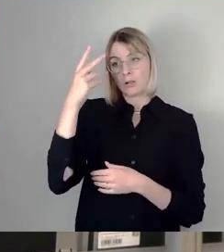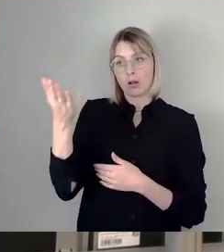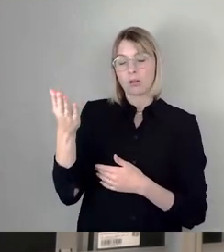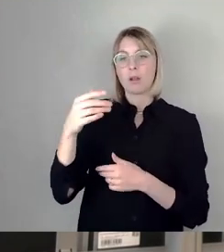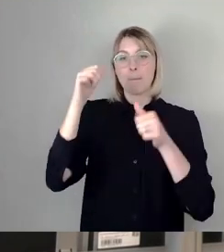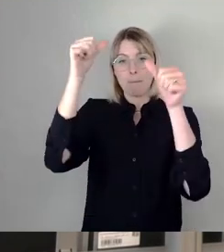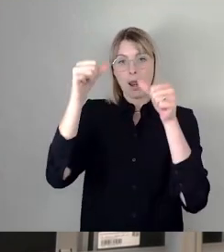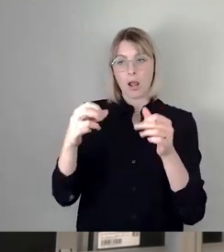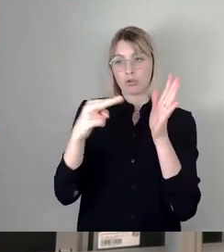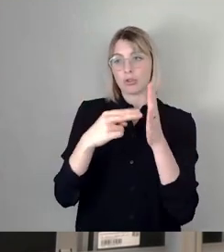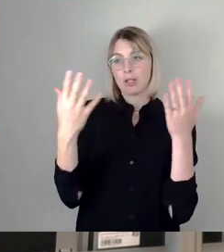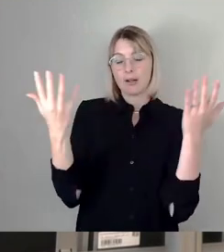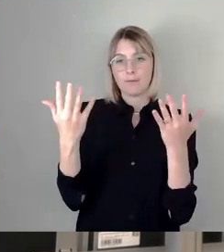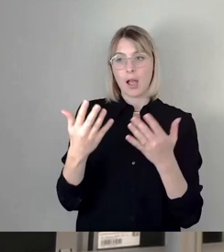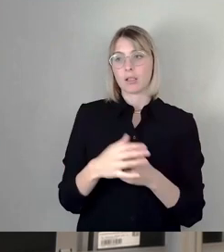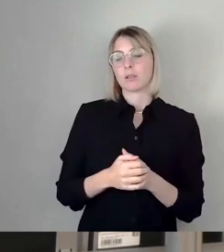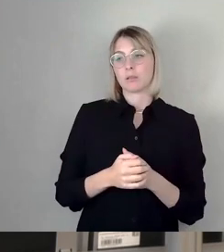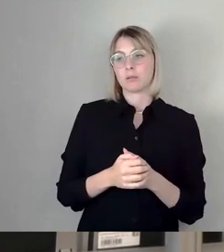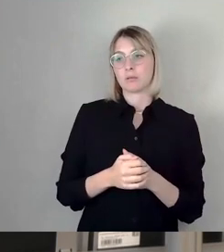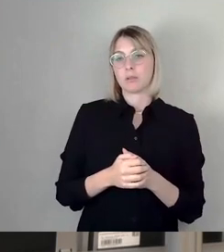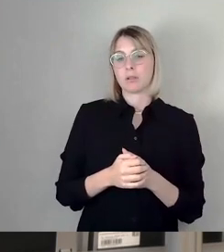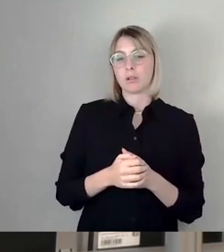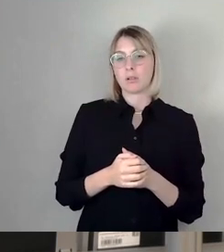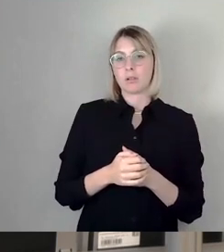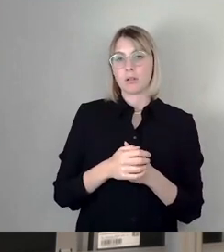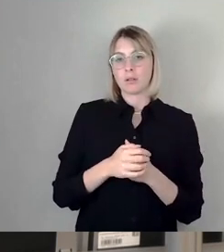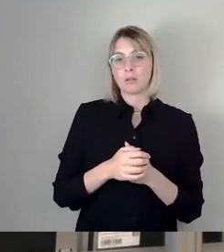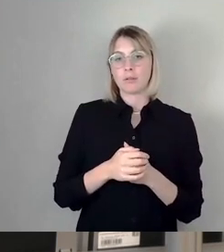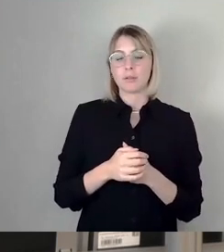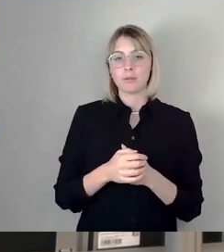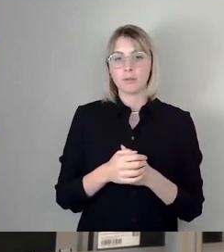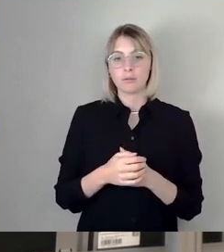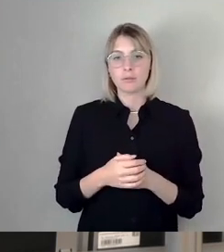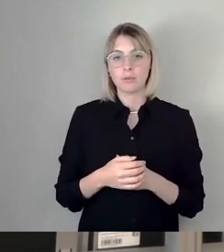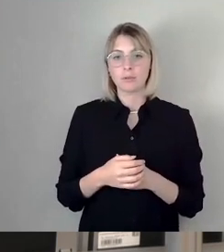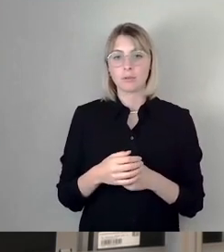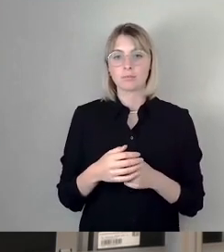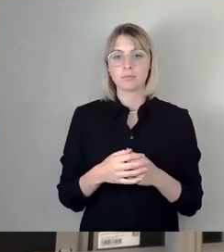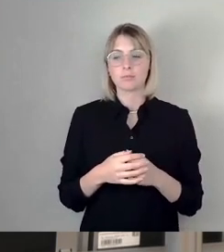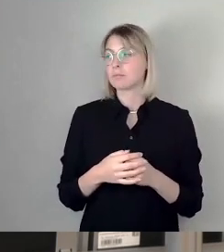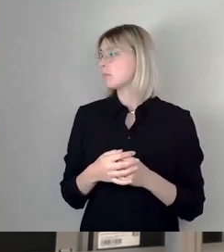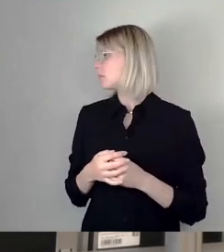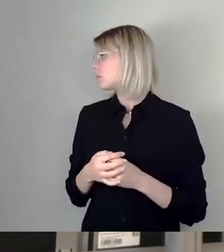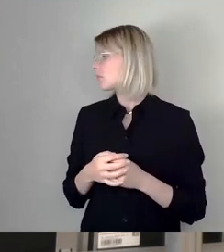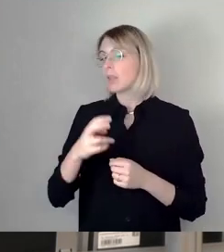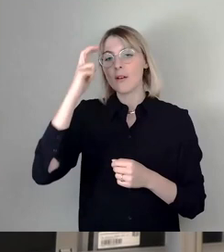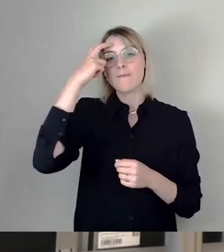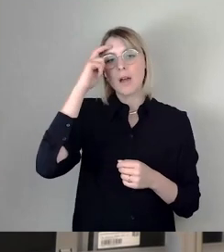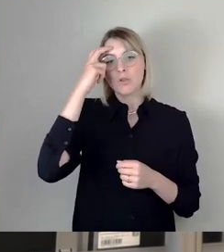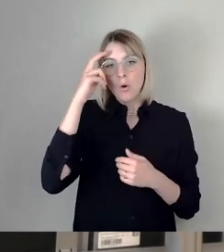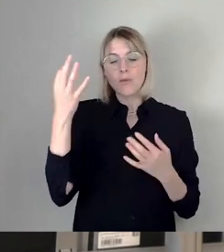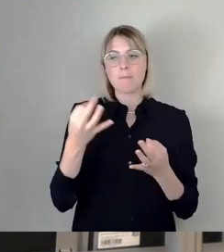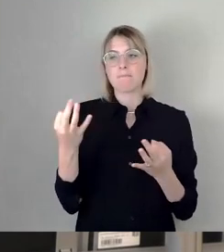Ja, Vernunft walten lassen, Vernunft statt Ideologie, nach pragmatischen